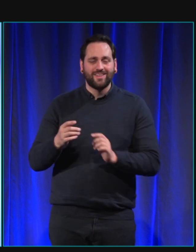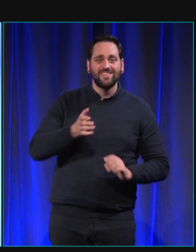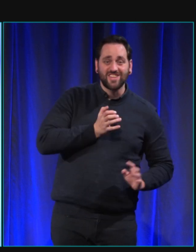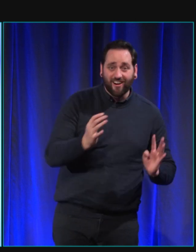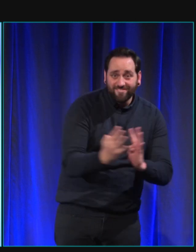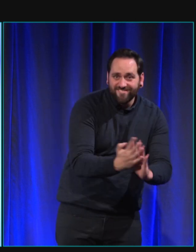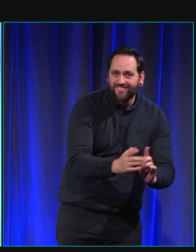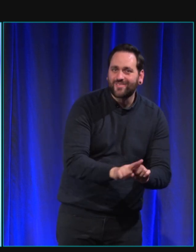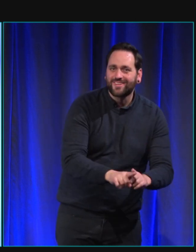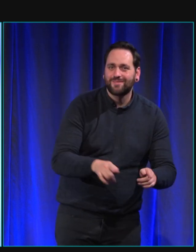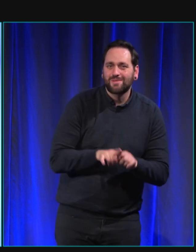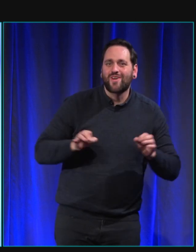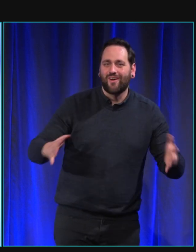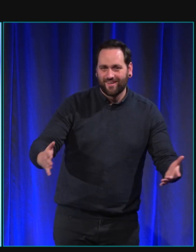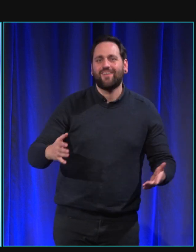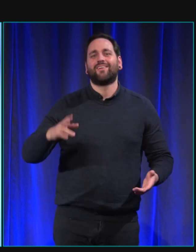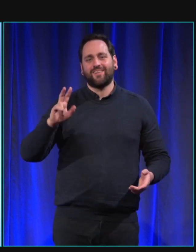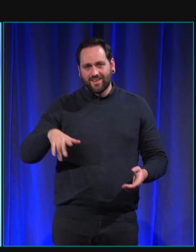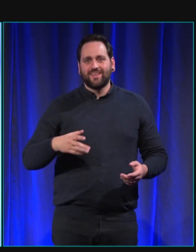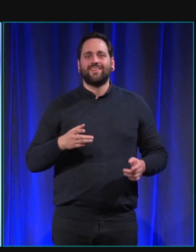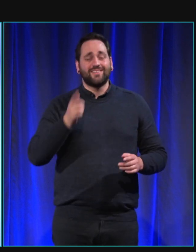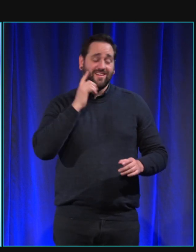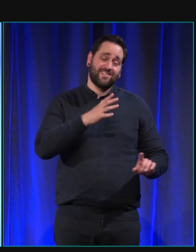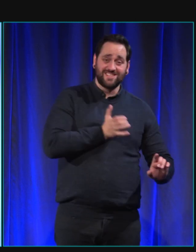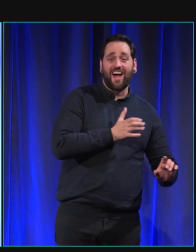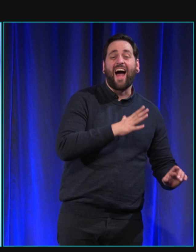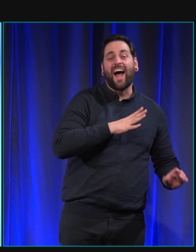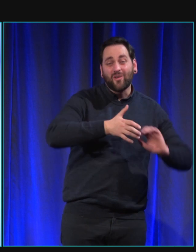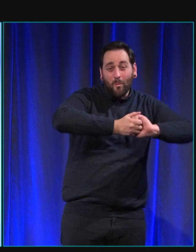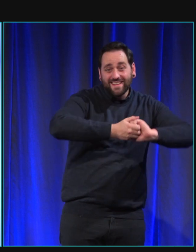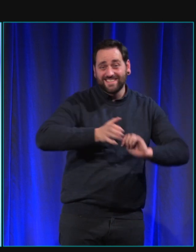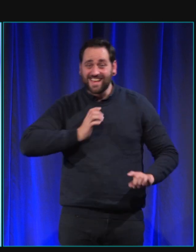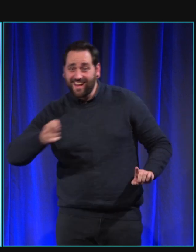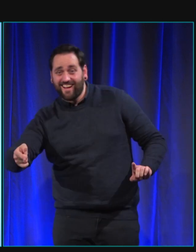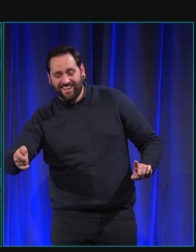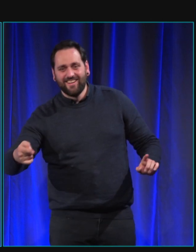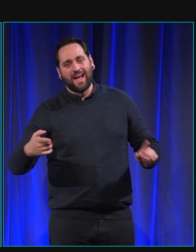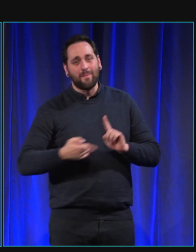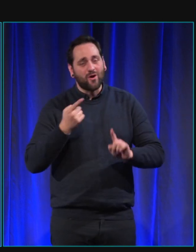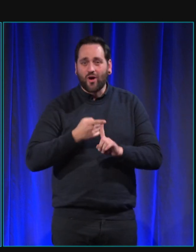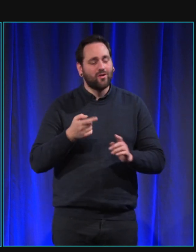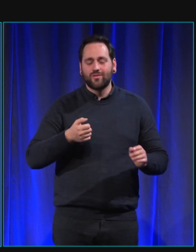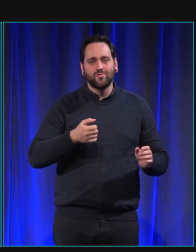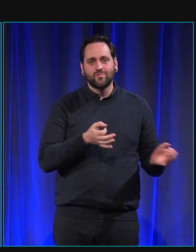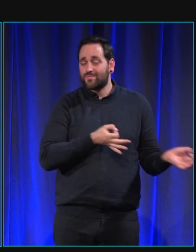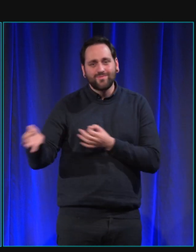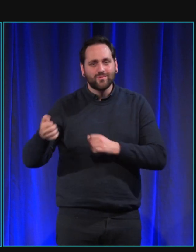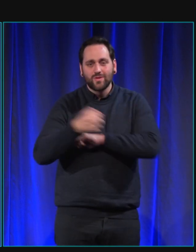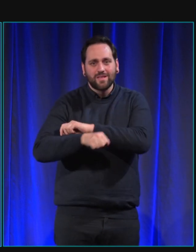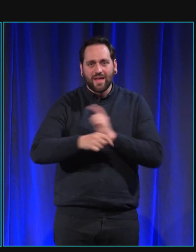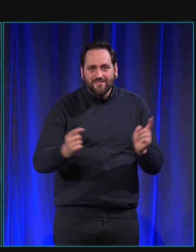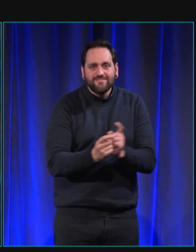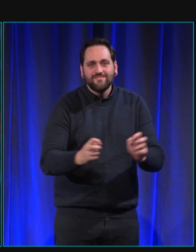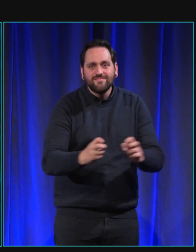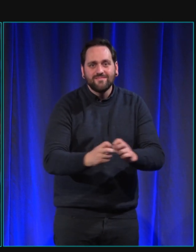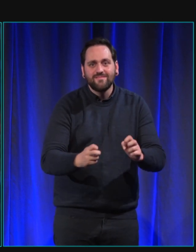se détendent et quand on rentre à la maison ça va bien et quand elle voit pas sa copine plus d'une semaine bah je peux vous assurer elle fait la gueule merci beaucoup je peux rajouter